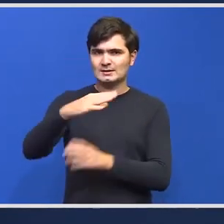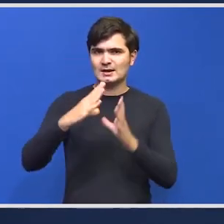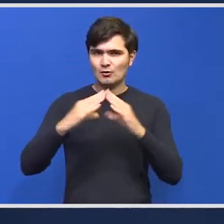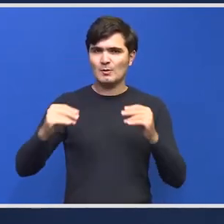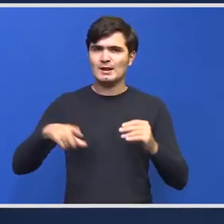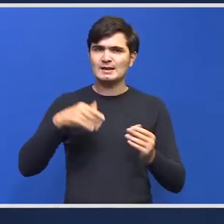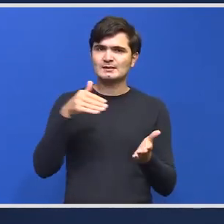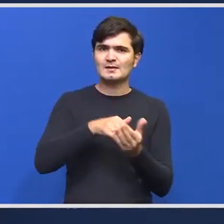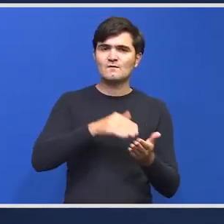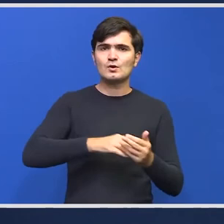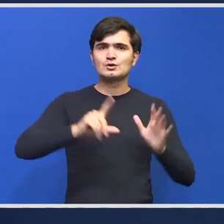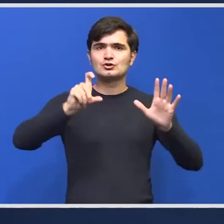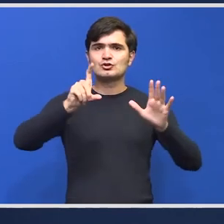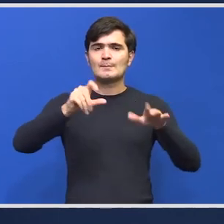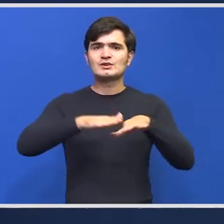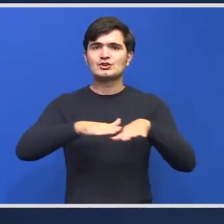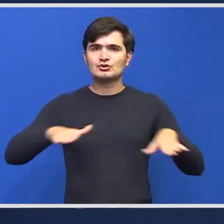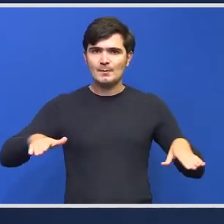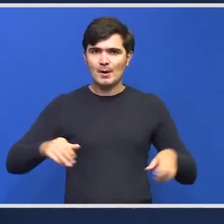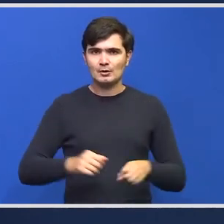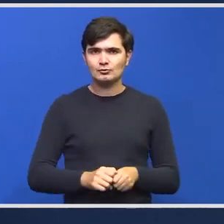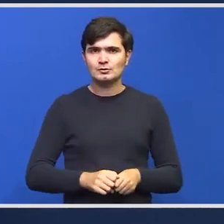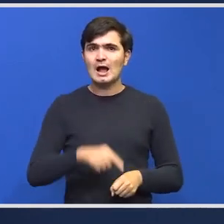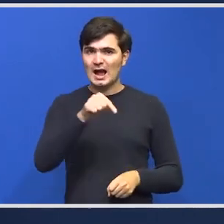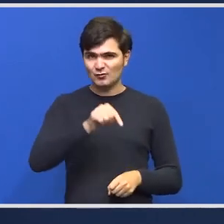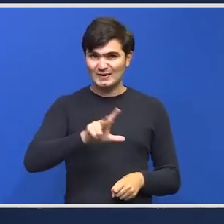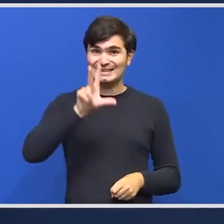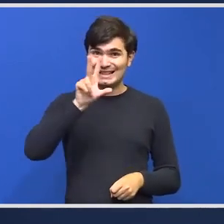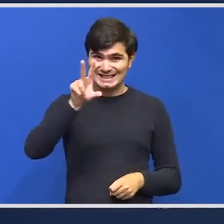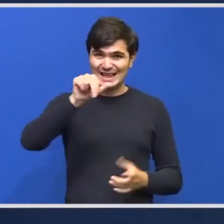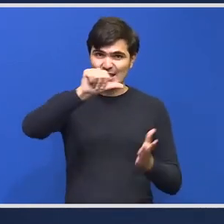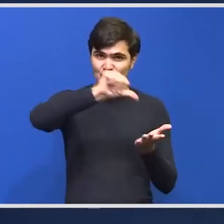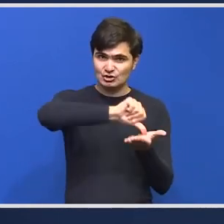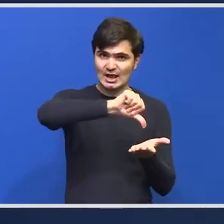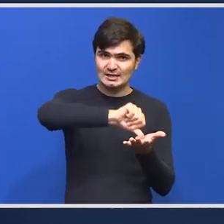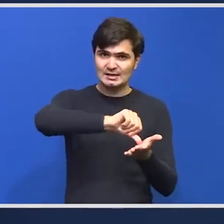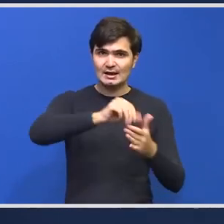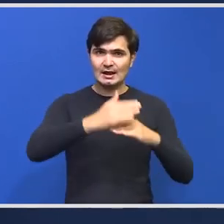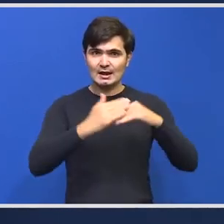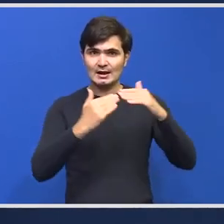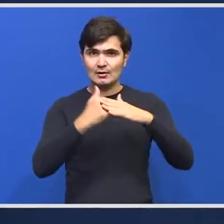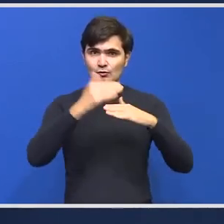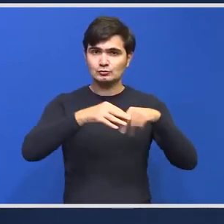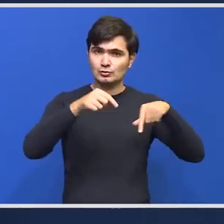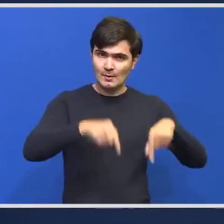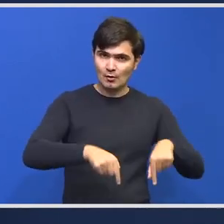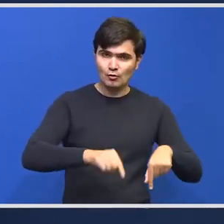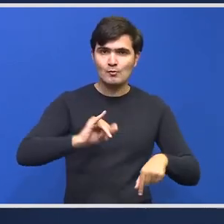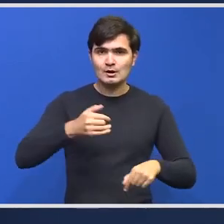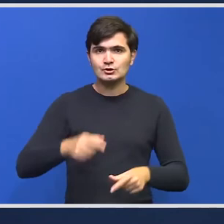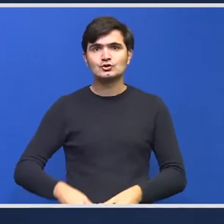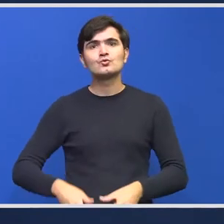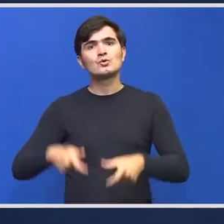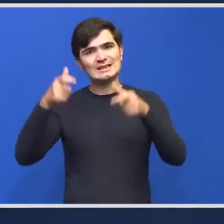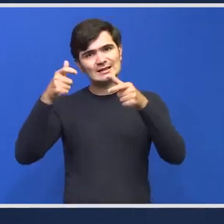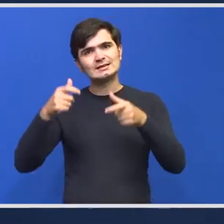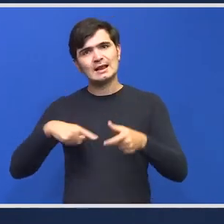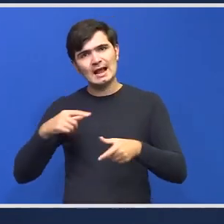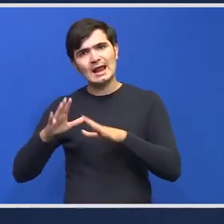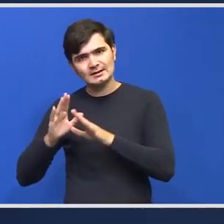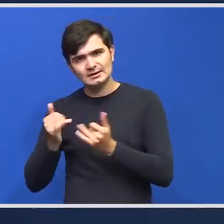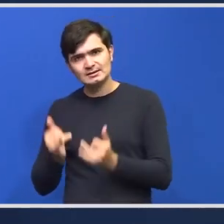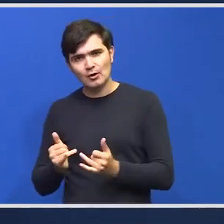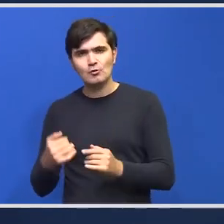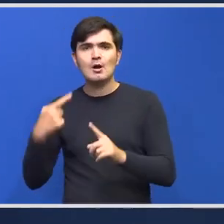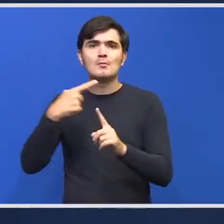de 70 de paturi cele trei centre care se construiesc acum și unitățile existente plus